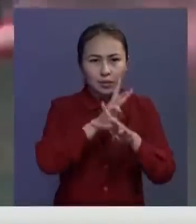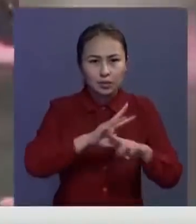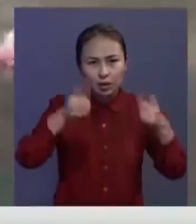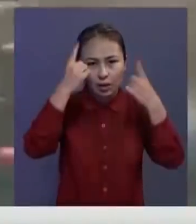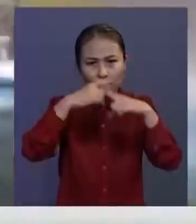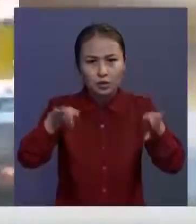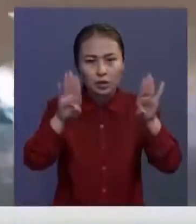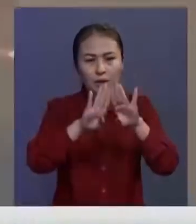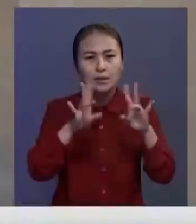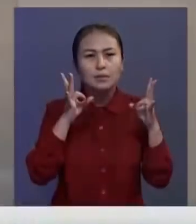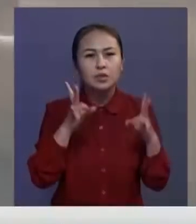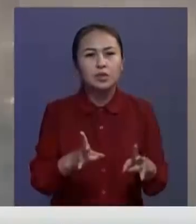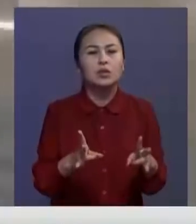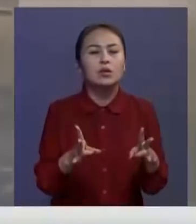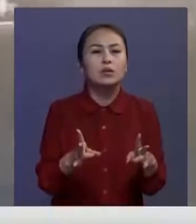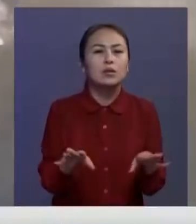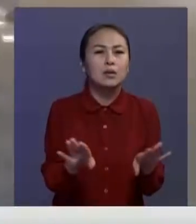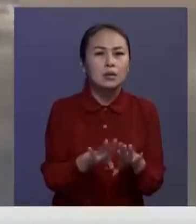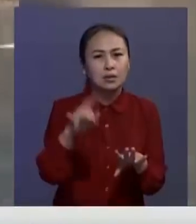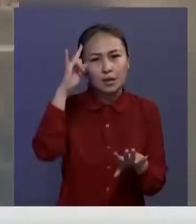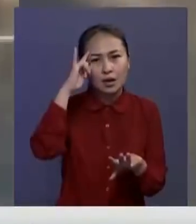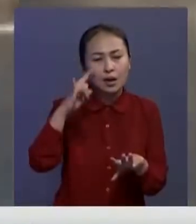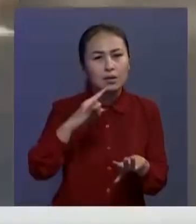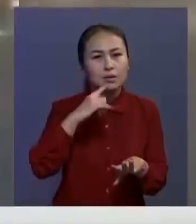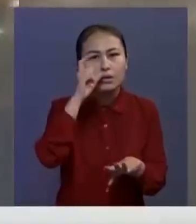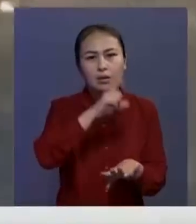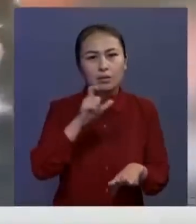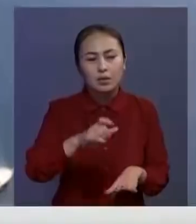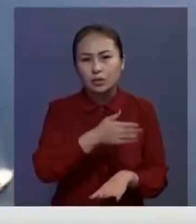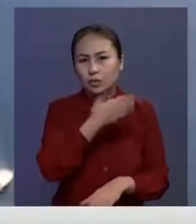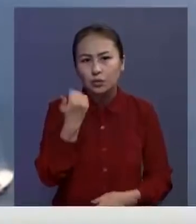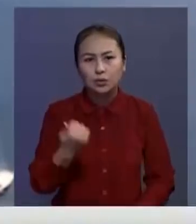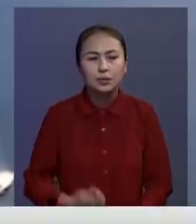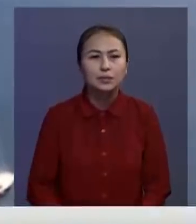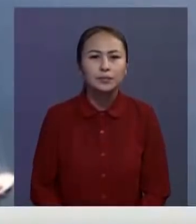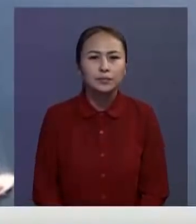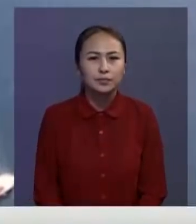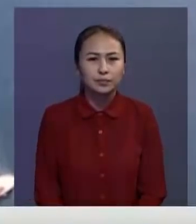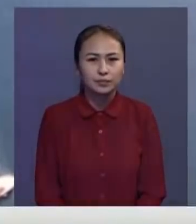қыстер министерлегінің қабарлауынша апаттан зардап шеккендер арасында Қазақстан азыматтары жоқ.